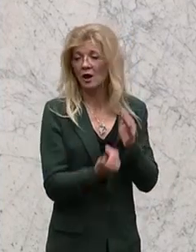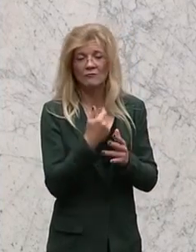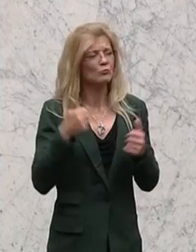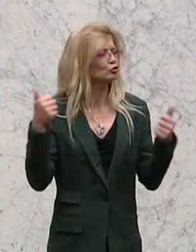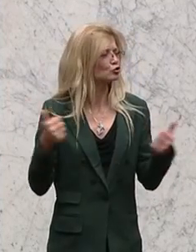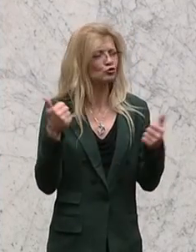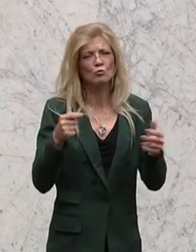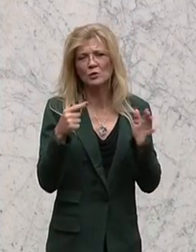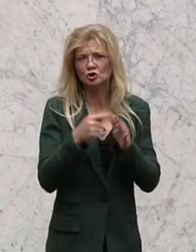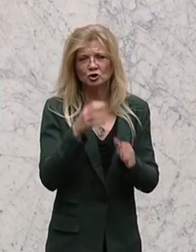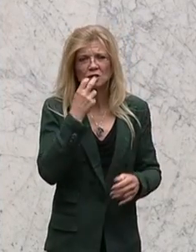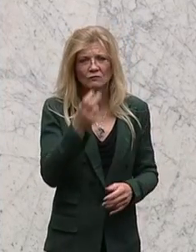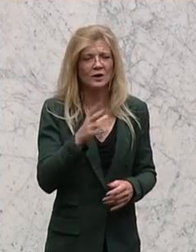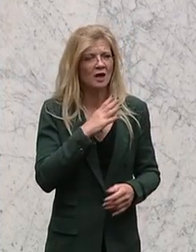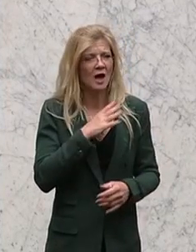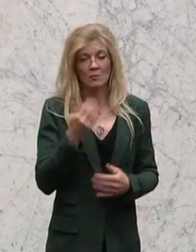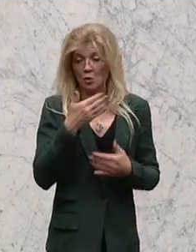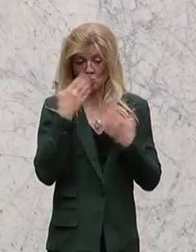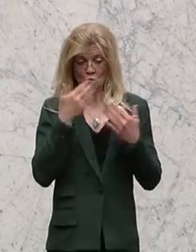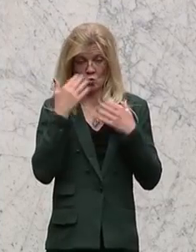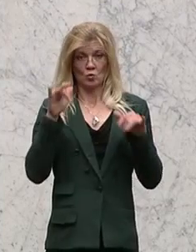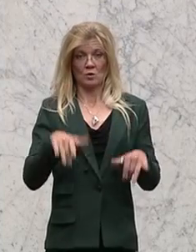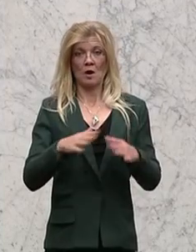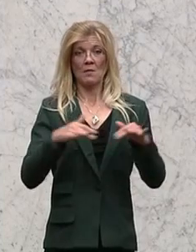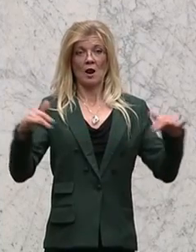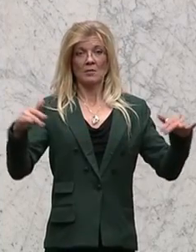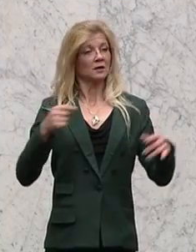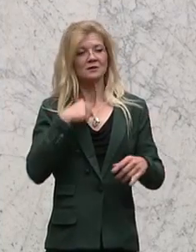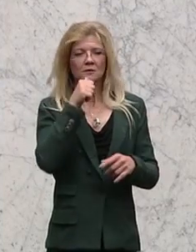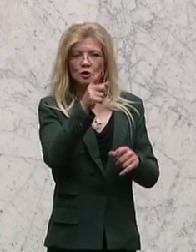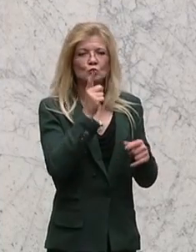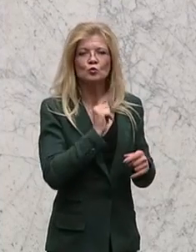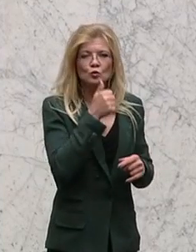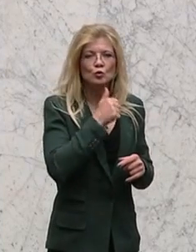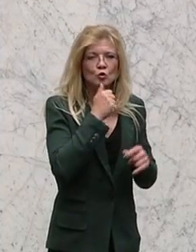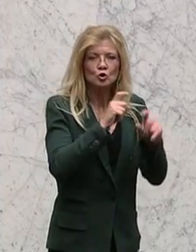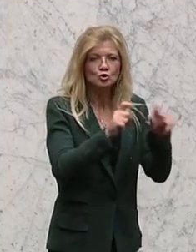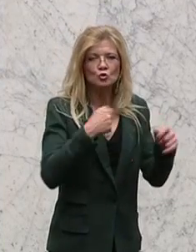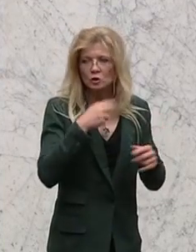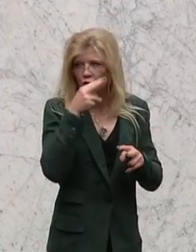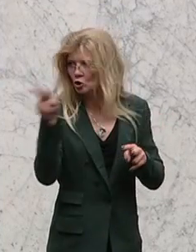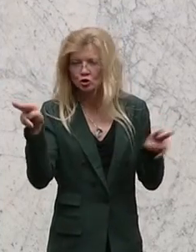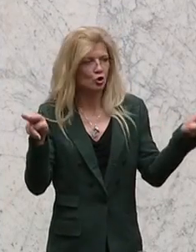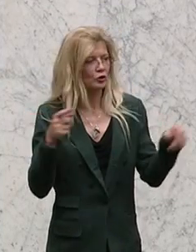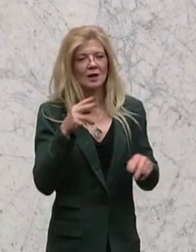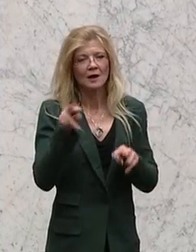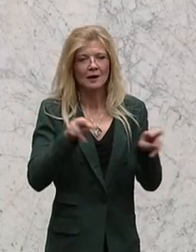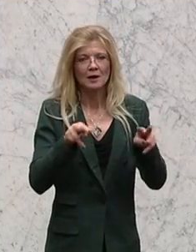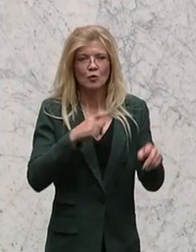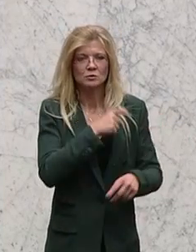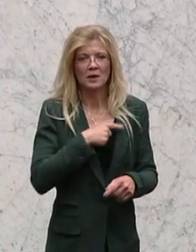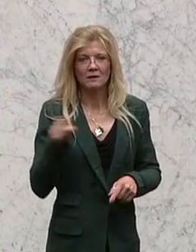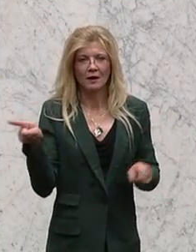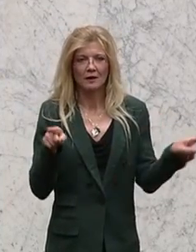und war noch nie gesehen im Parlament. Ist jetzt nicht die Schuld der Grünen, da würde ich jetzt schon zu den Regierungsparteien schauen. Aber Fakt ist, wenn ich